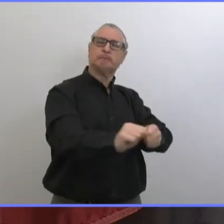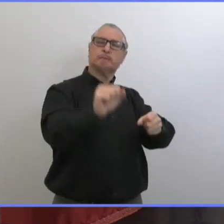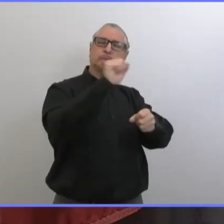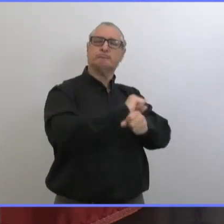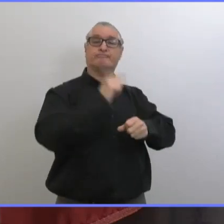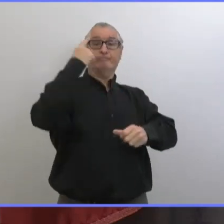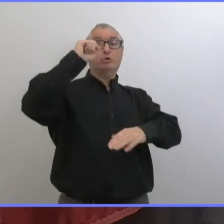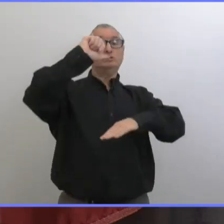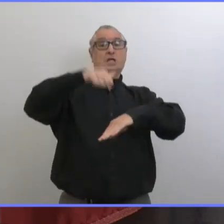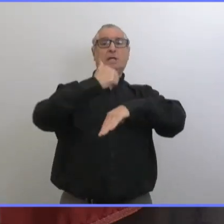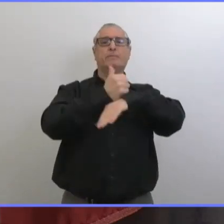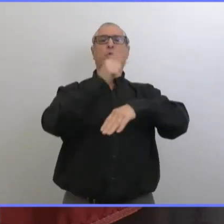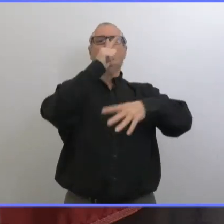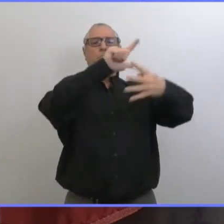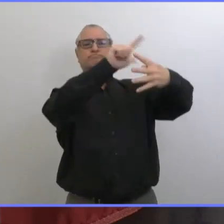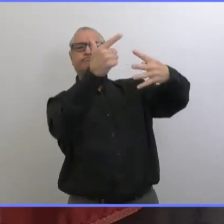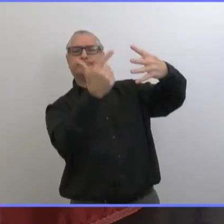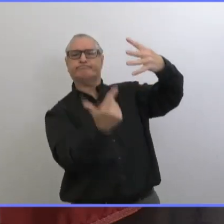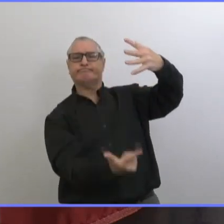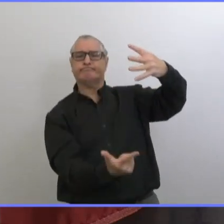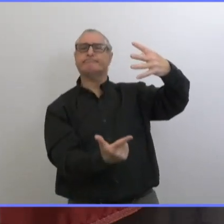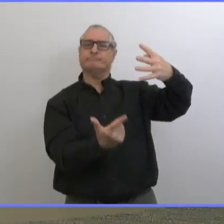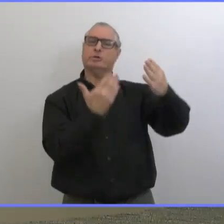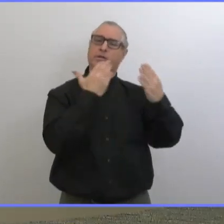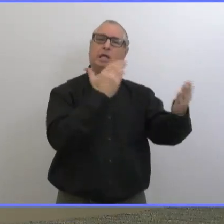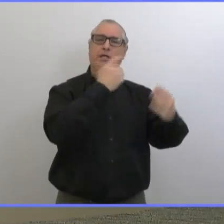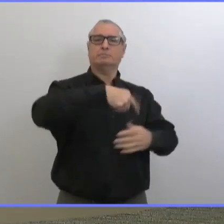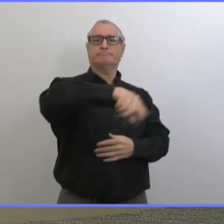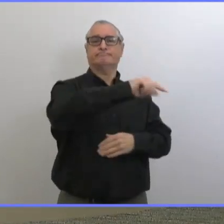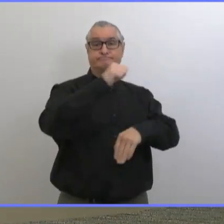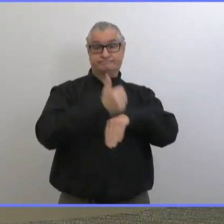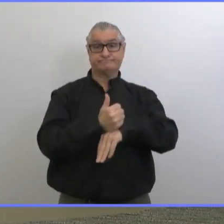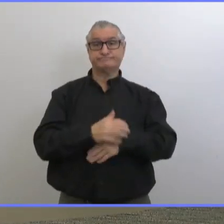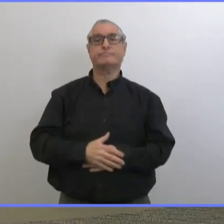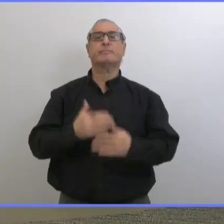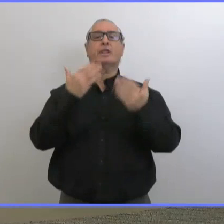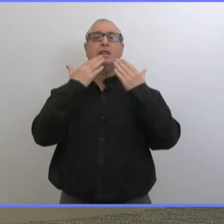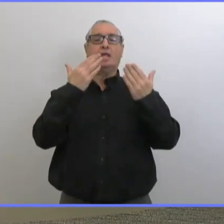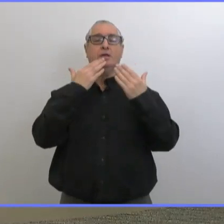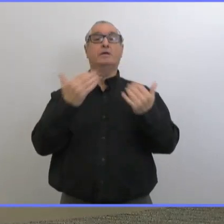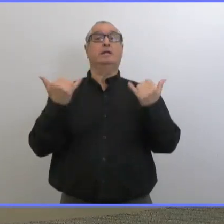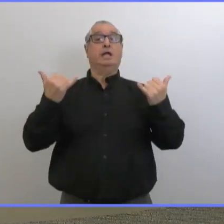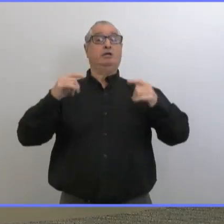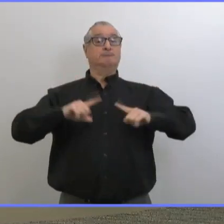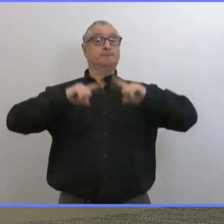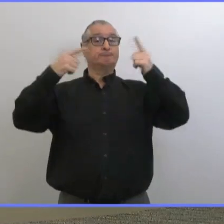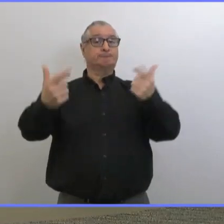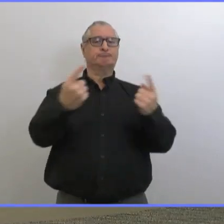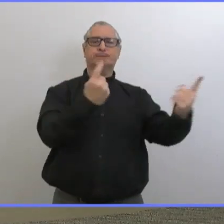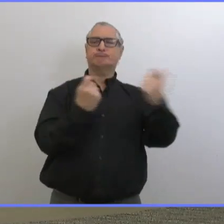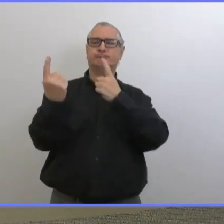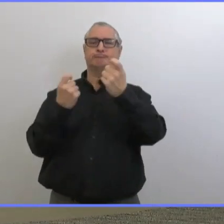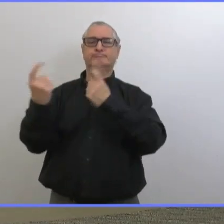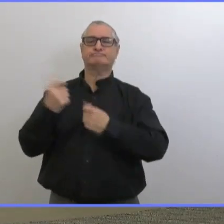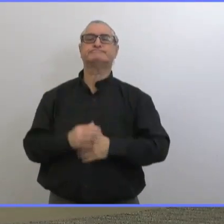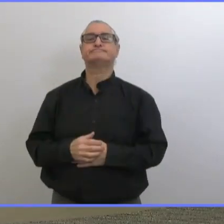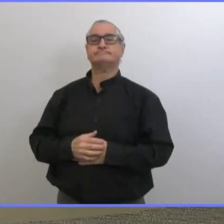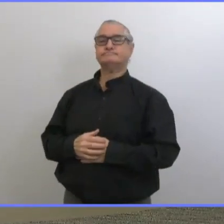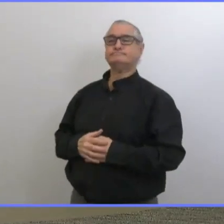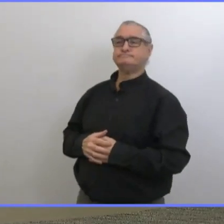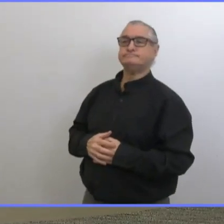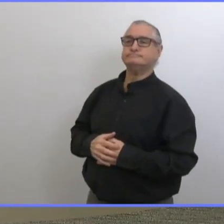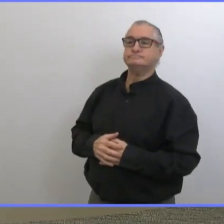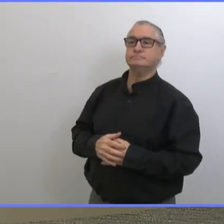liste aujourd'hui. Merci. Et maintenant, on est prête à répondre aux questions. Merci. Un rappel aux